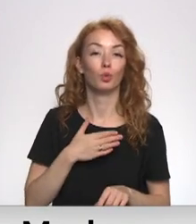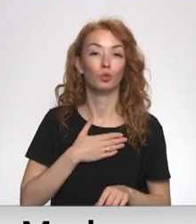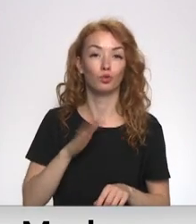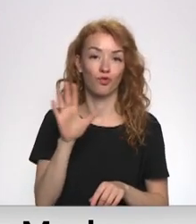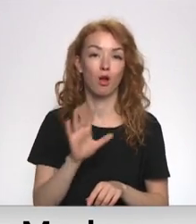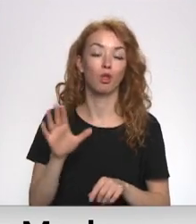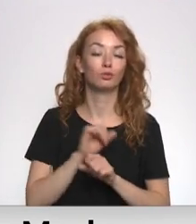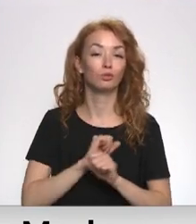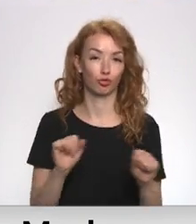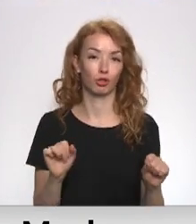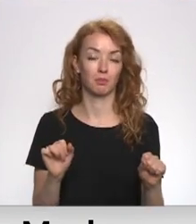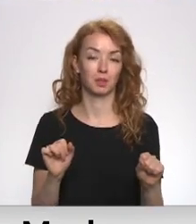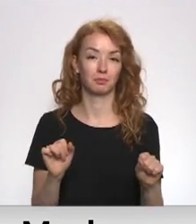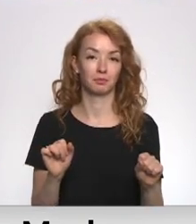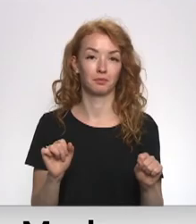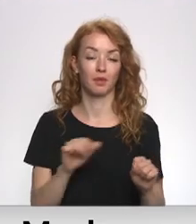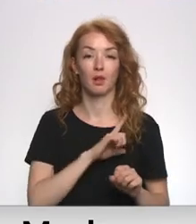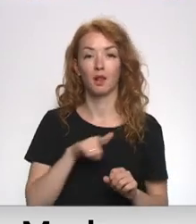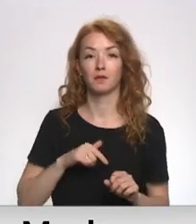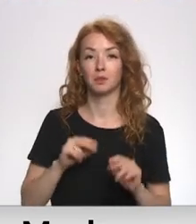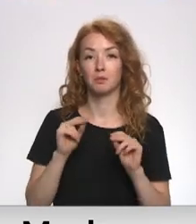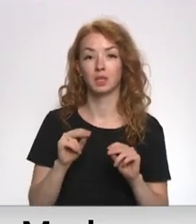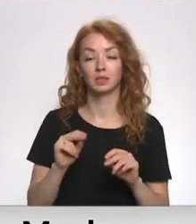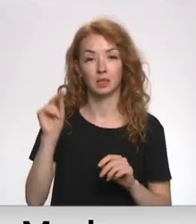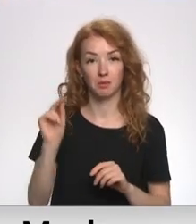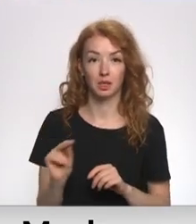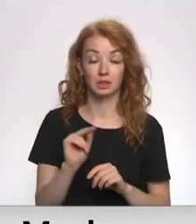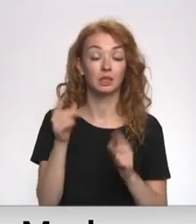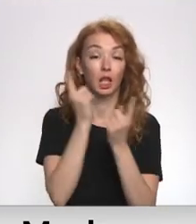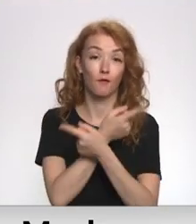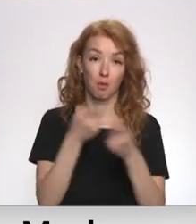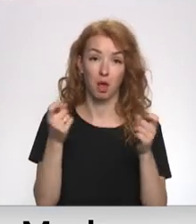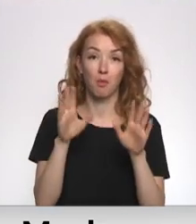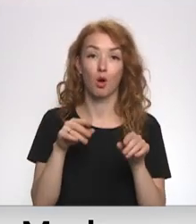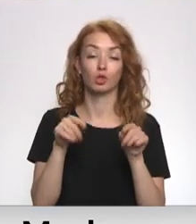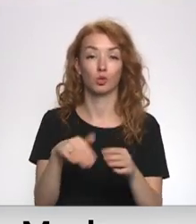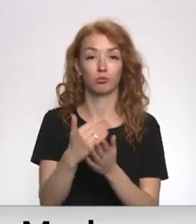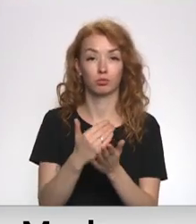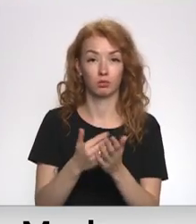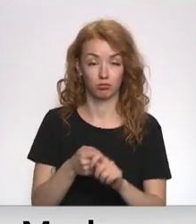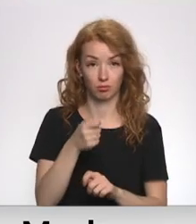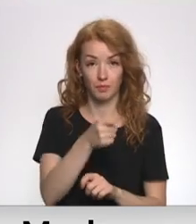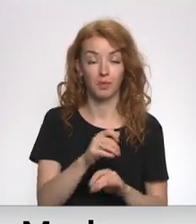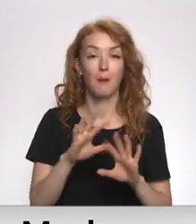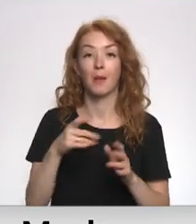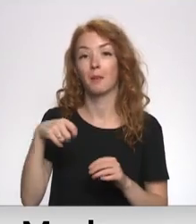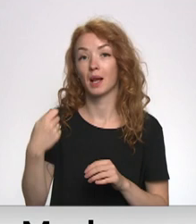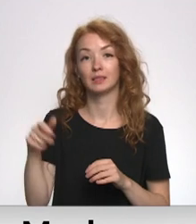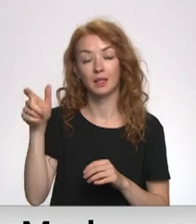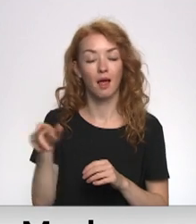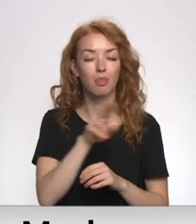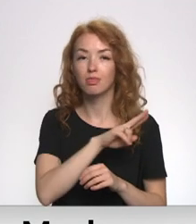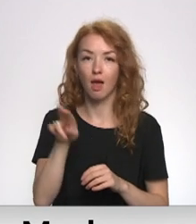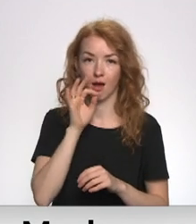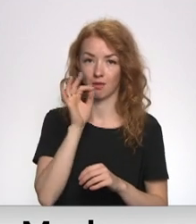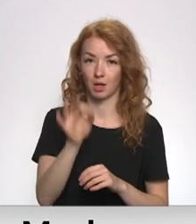drošībai. Latvijas pareisticīgā baznīca ir informēta par likumprojektu piebildu Lievic, taču prezidents neatbildēja, vai